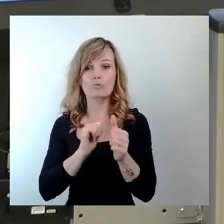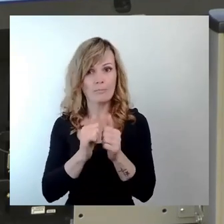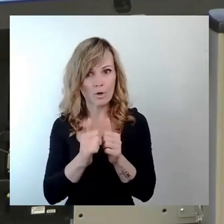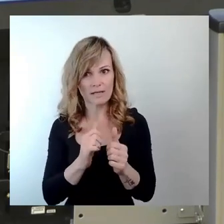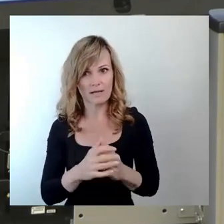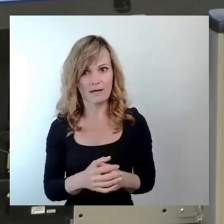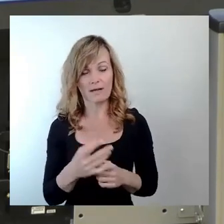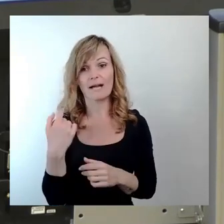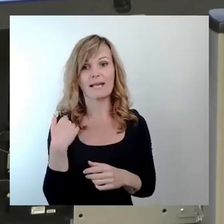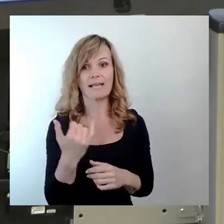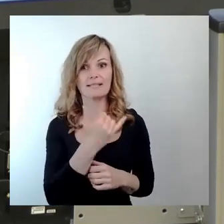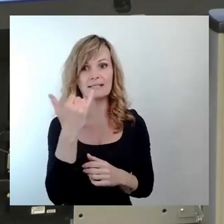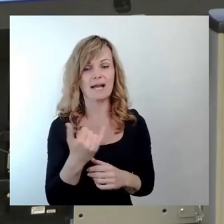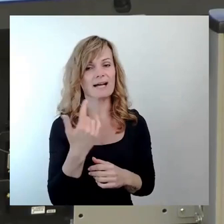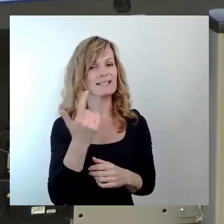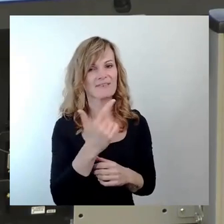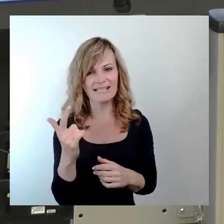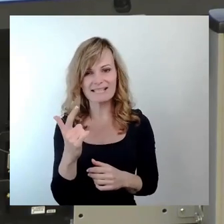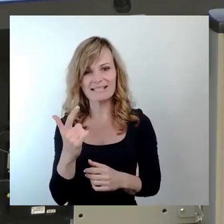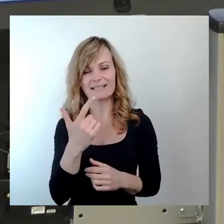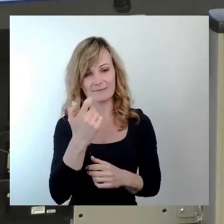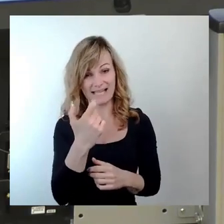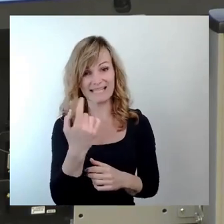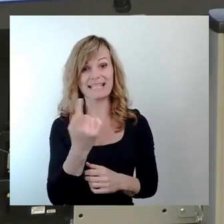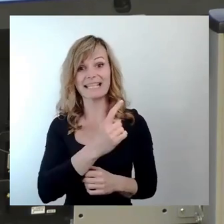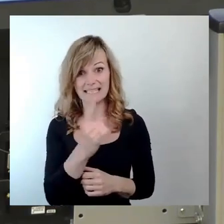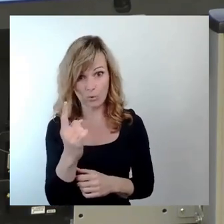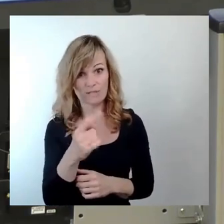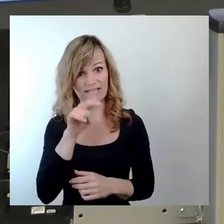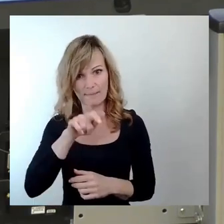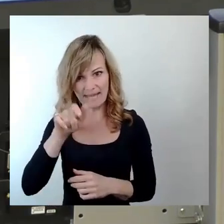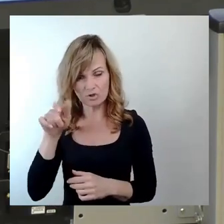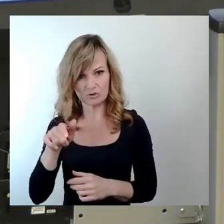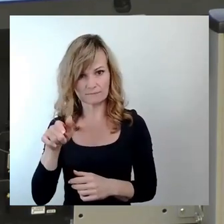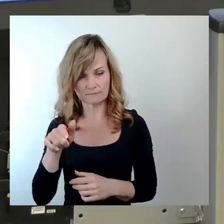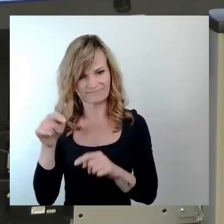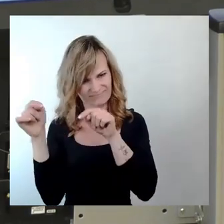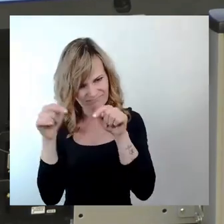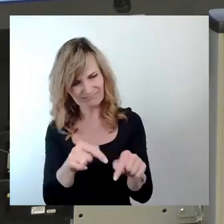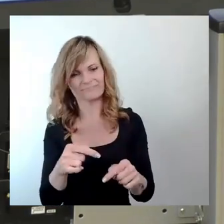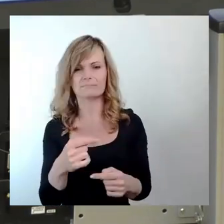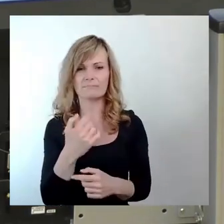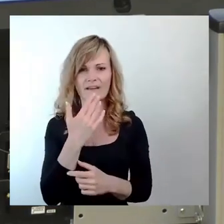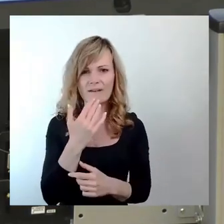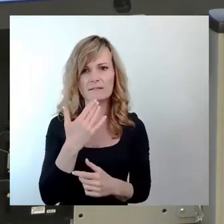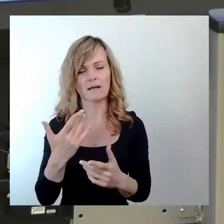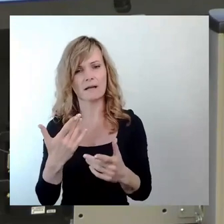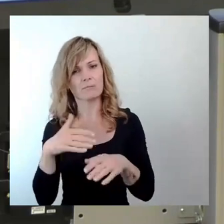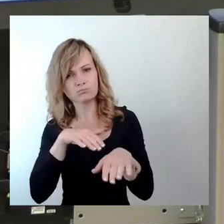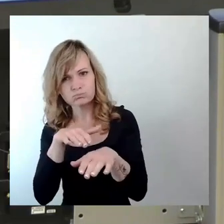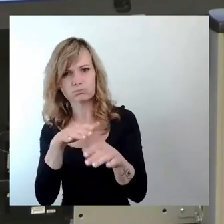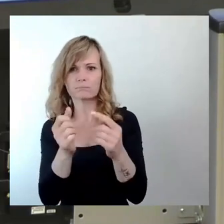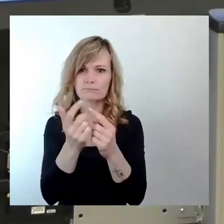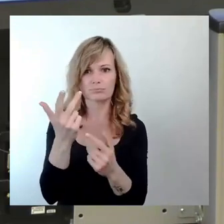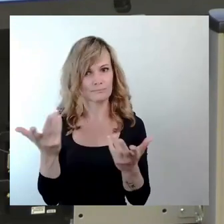20.000 Menschen, die hier auf dem Wasser waren, die das genutzt haben, die hier